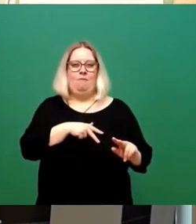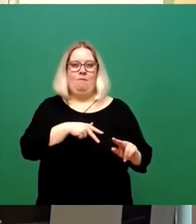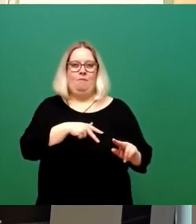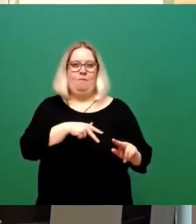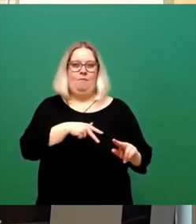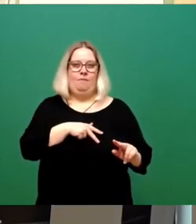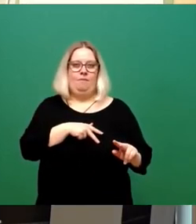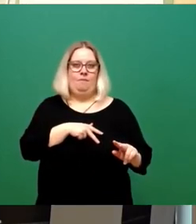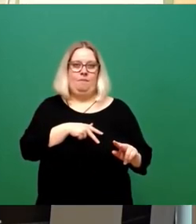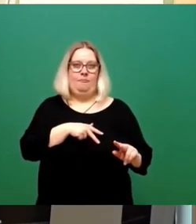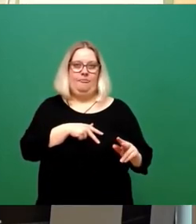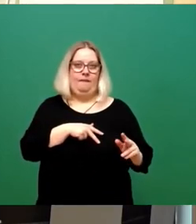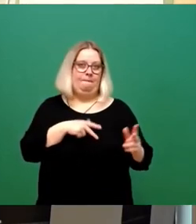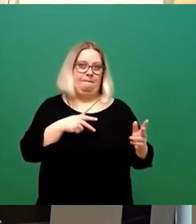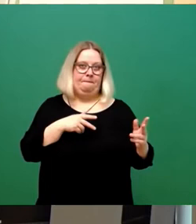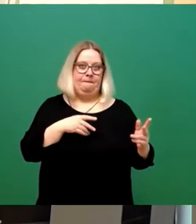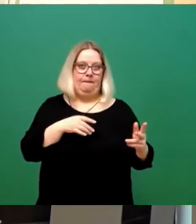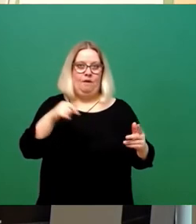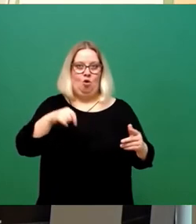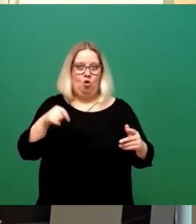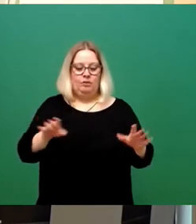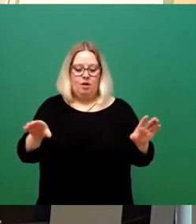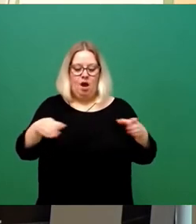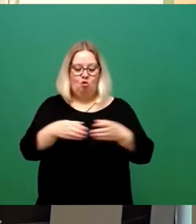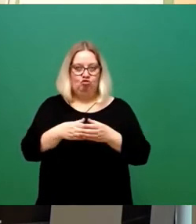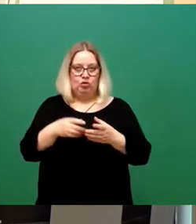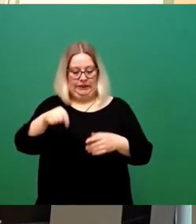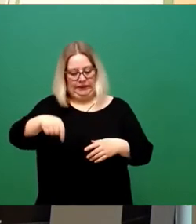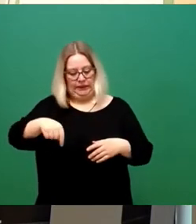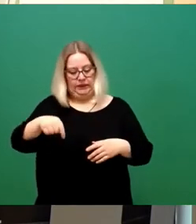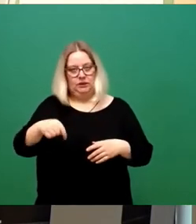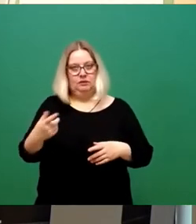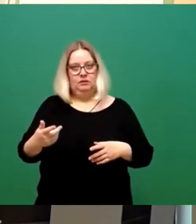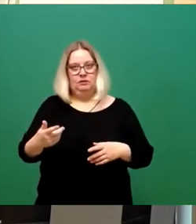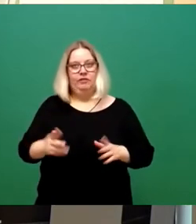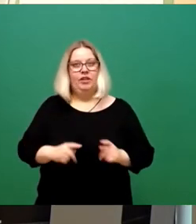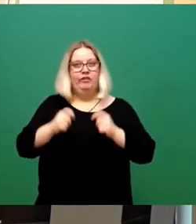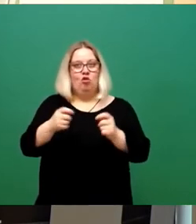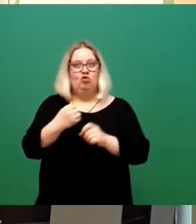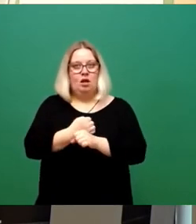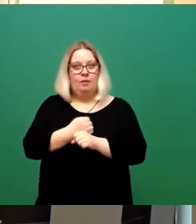diejenigen, die jetzt heute im Ausschuss mehrheitlich diesen Vorschlag gemacht haben,